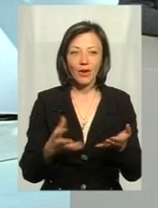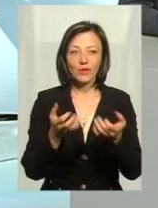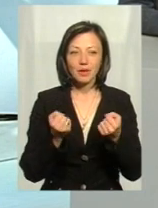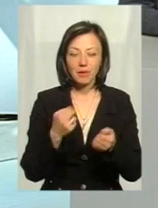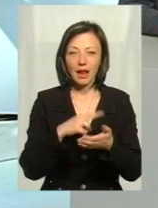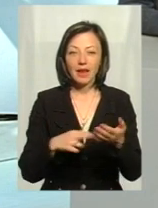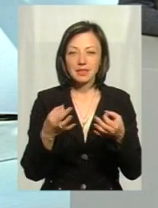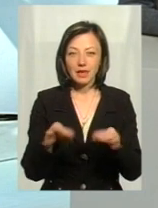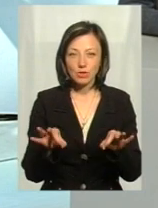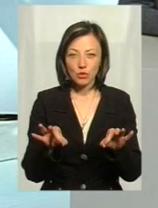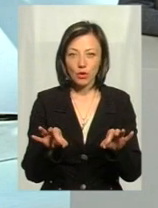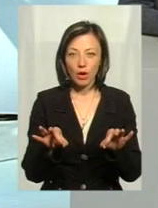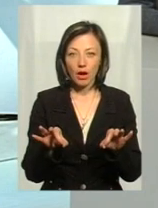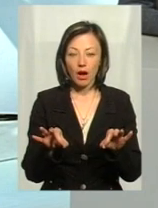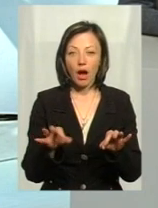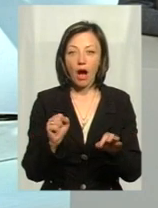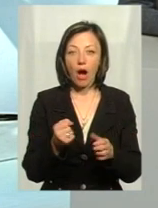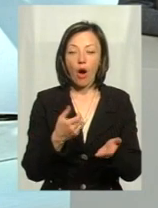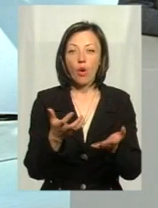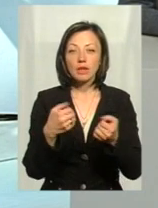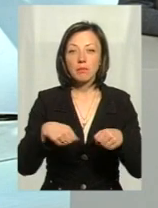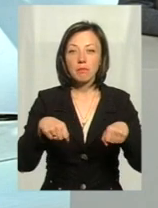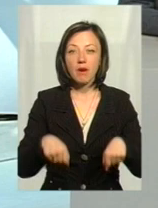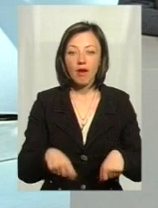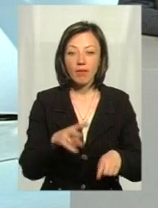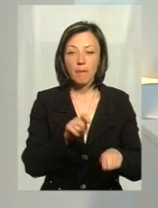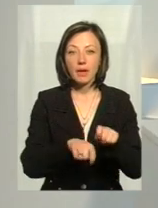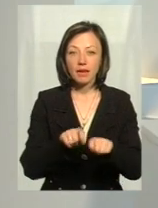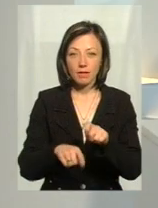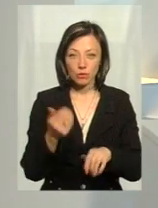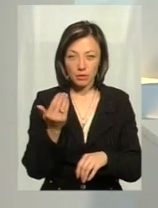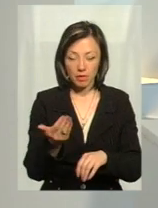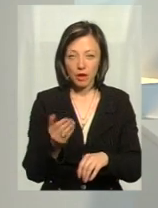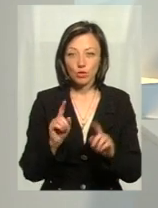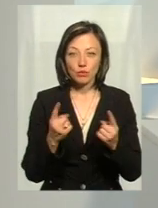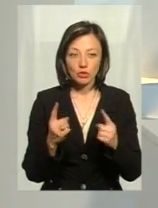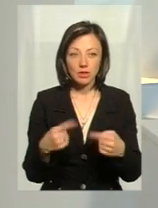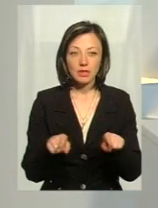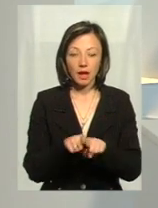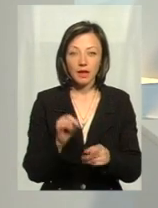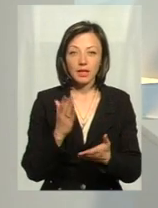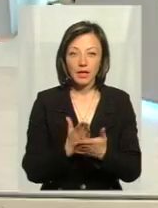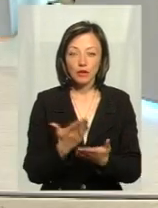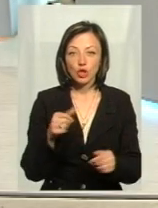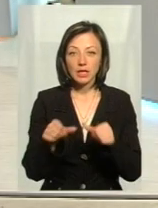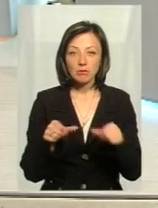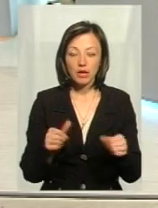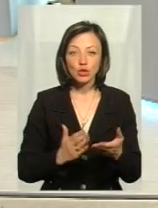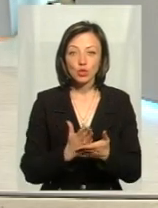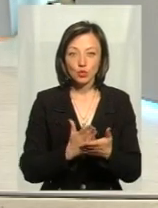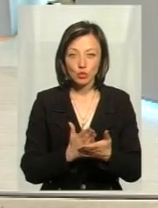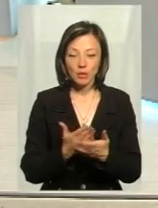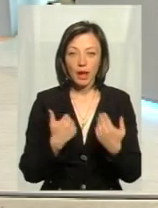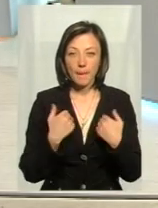так. Не отримав ліцензію, а отримав право на перевірку тебе. Тому що так воно і є. Якщо є диспетчерська служба,